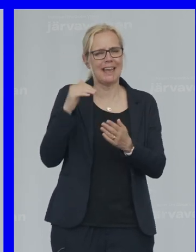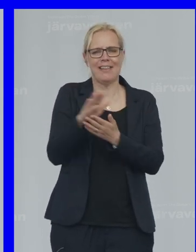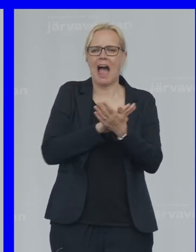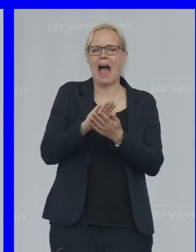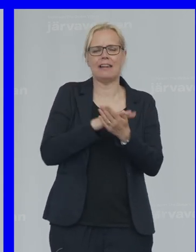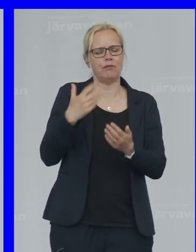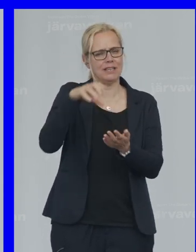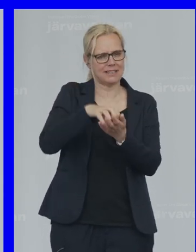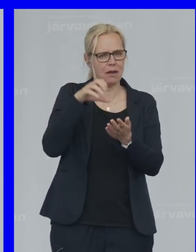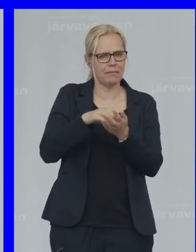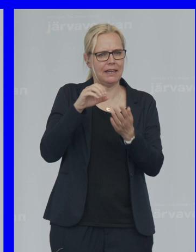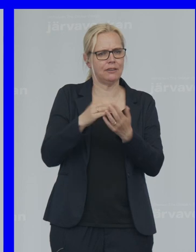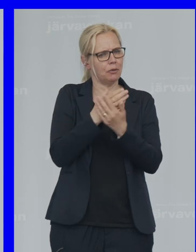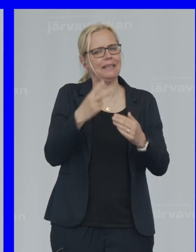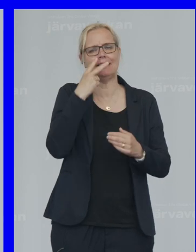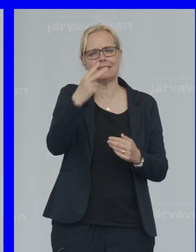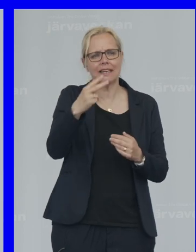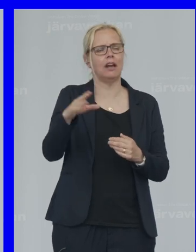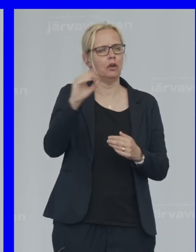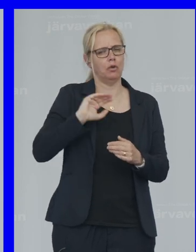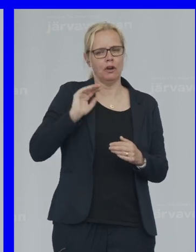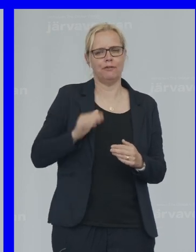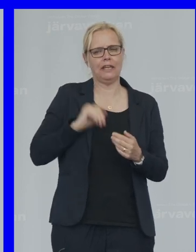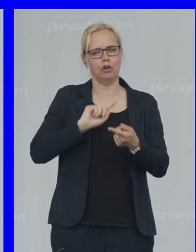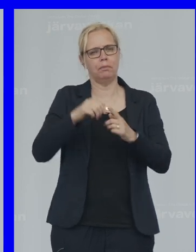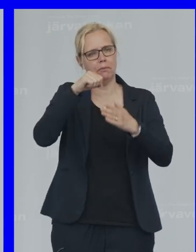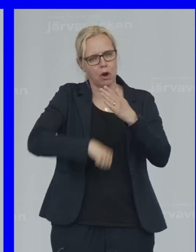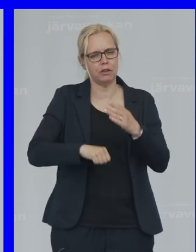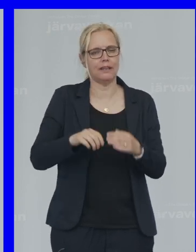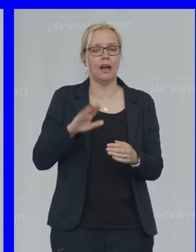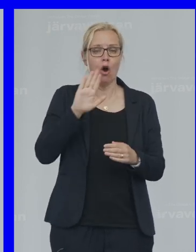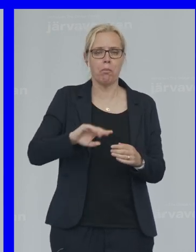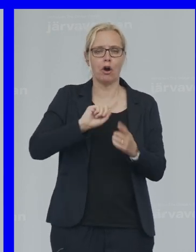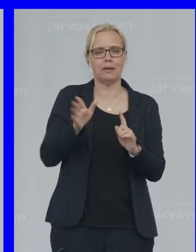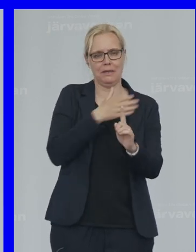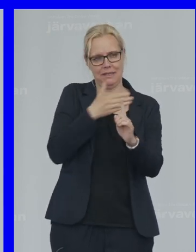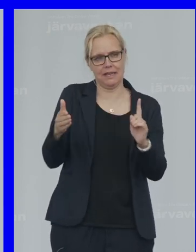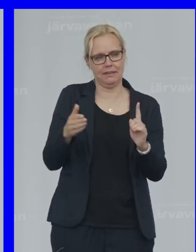samhälle Som vänder bort blicken När kvinnor dödas Och barn misshandlas